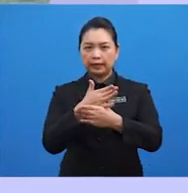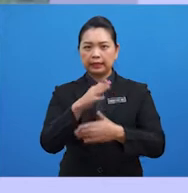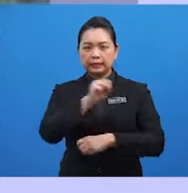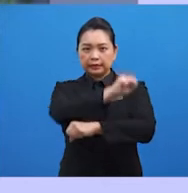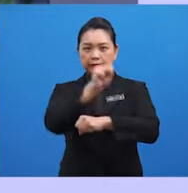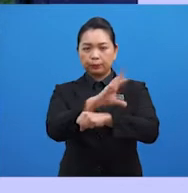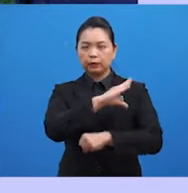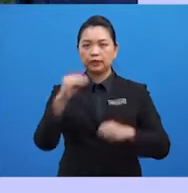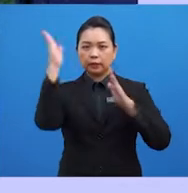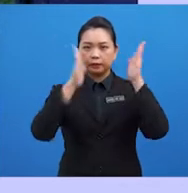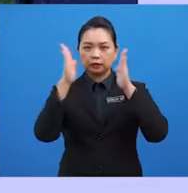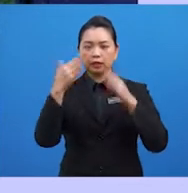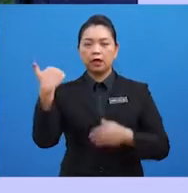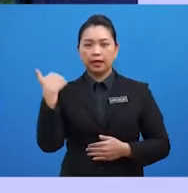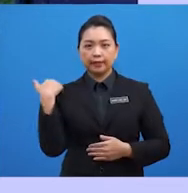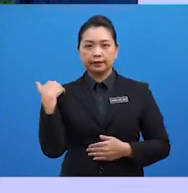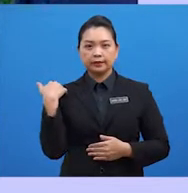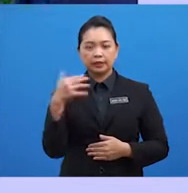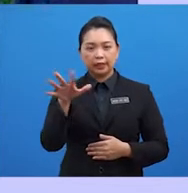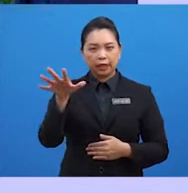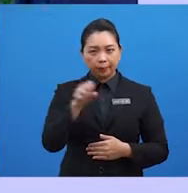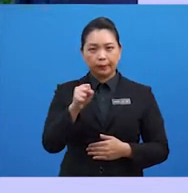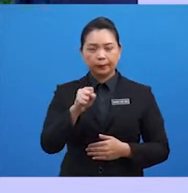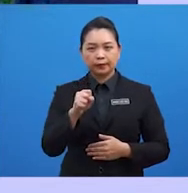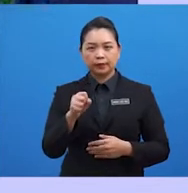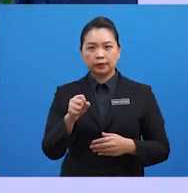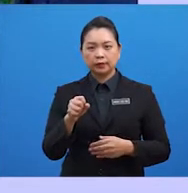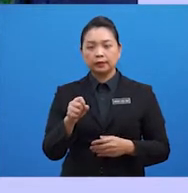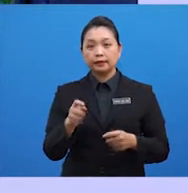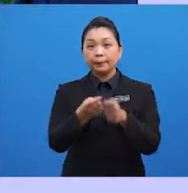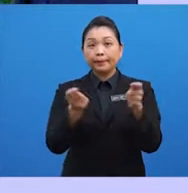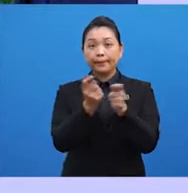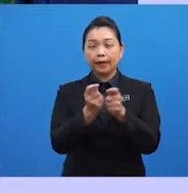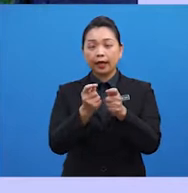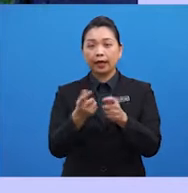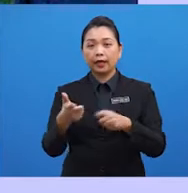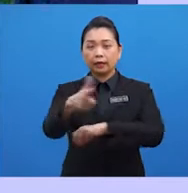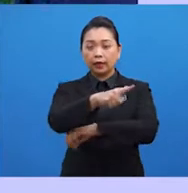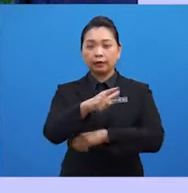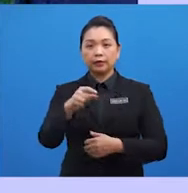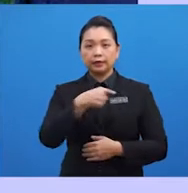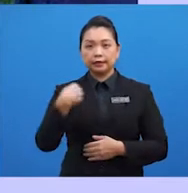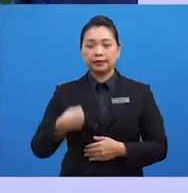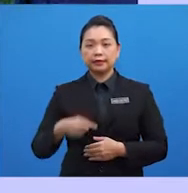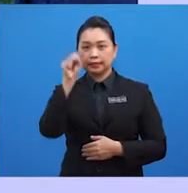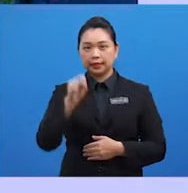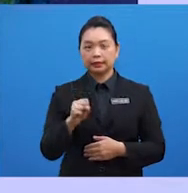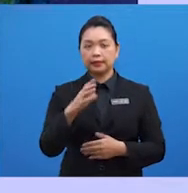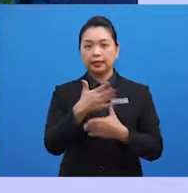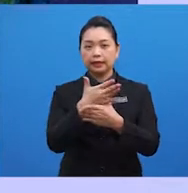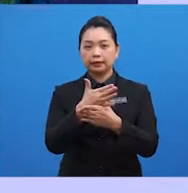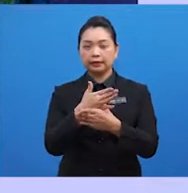dan konflik perebutan wilayah di Laut China Selatan antara China, Vietnam dan